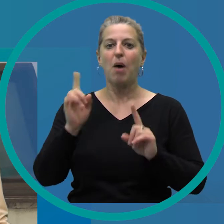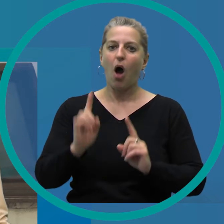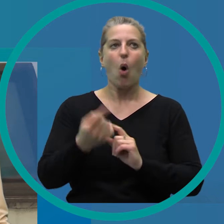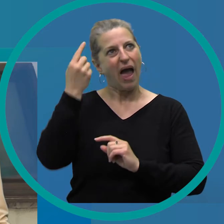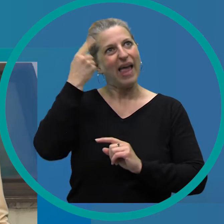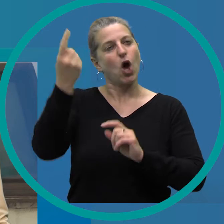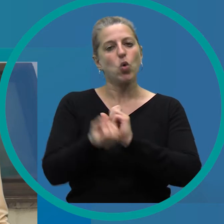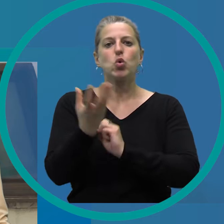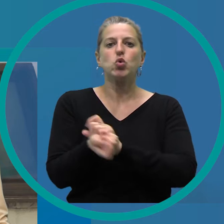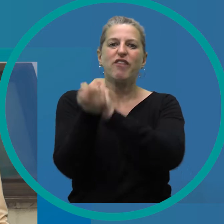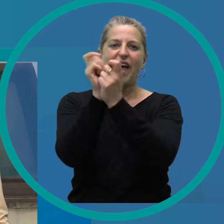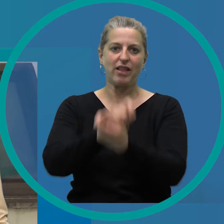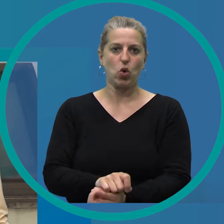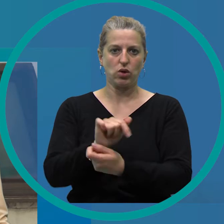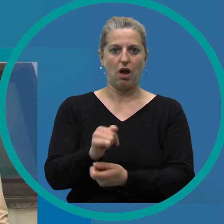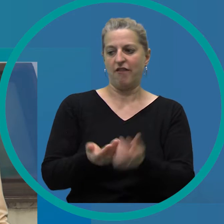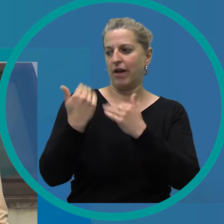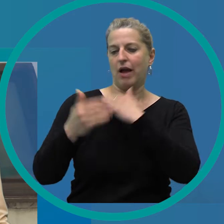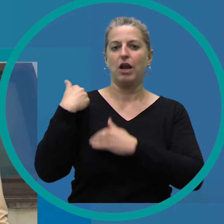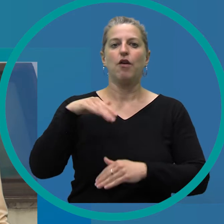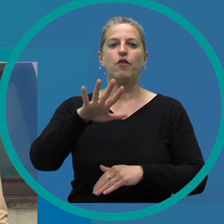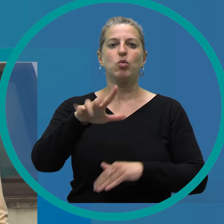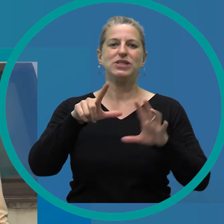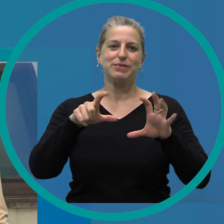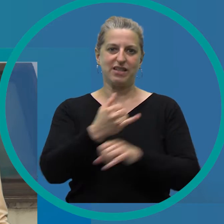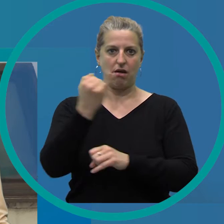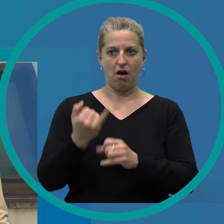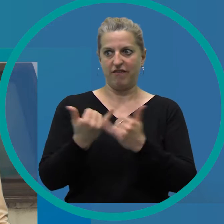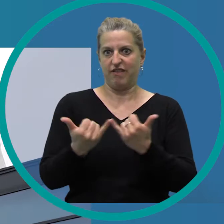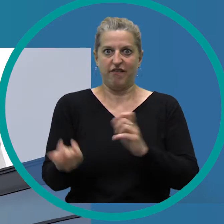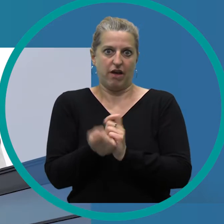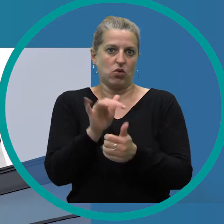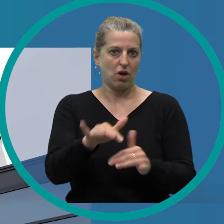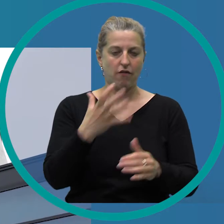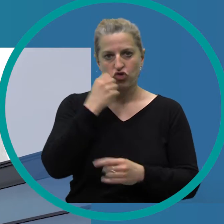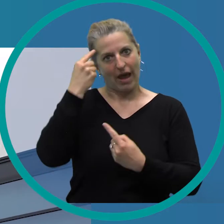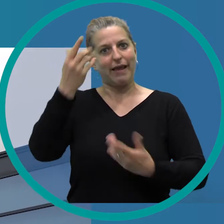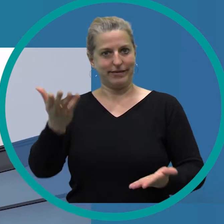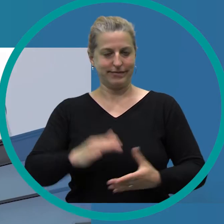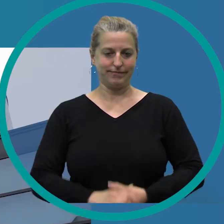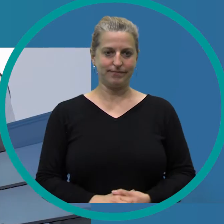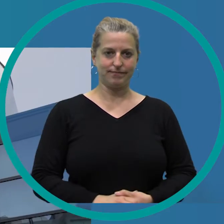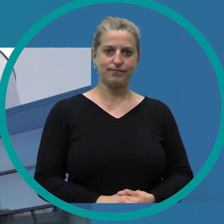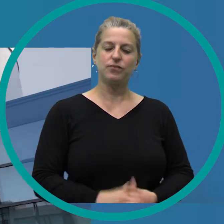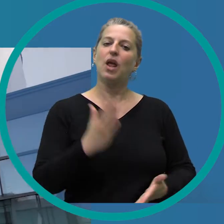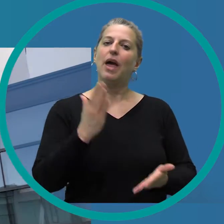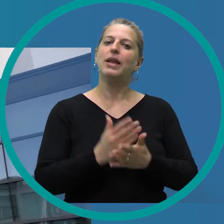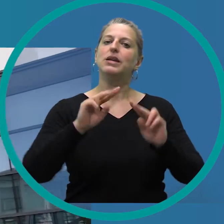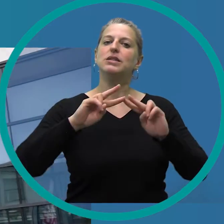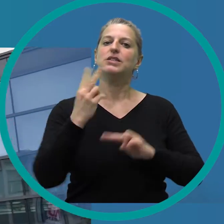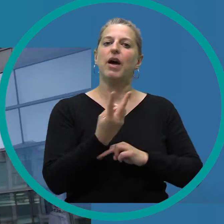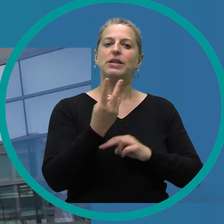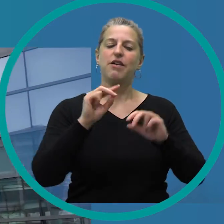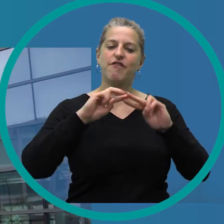auch den Wandel der Erinnerungskultur in den vergangenen 75 Jahren thematisieren. In Gedenken an das Ende des